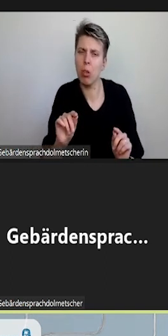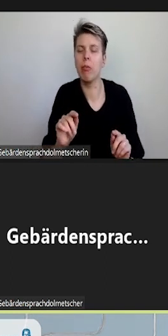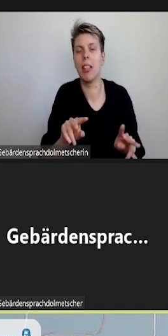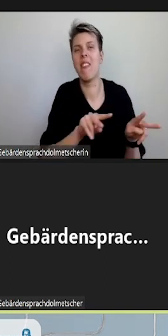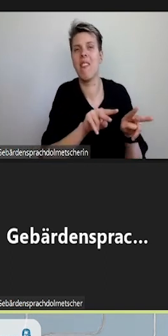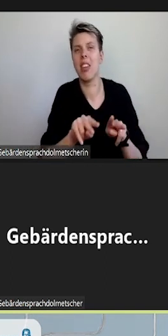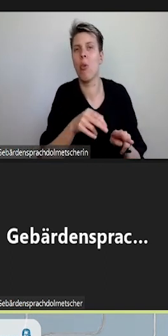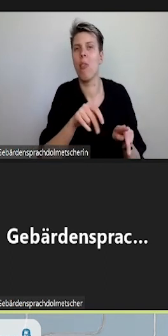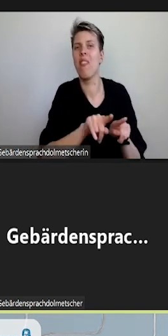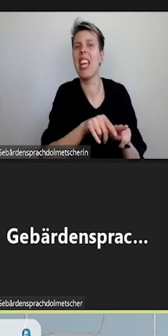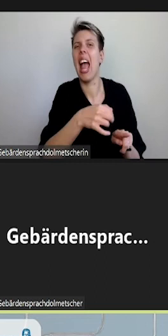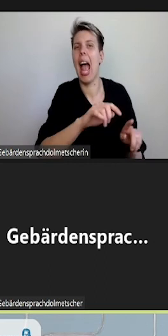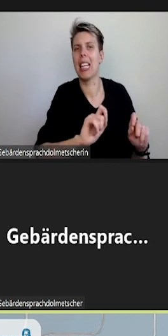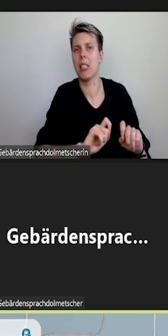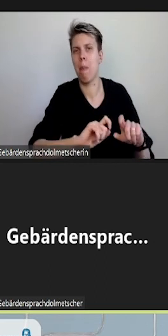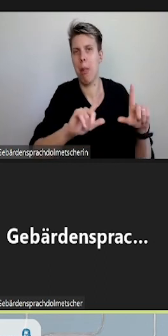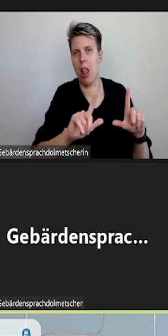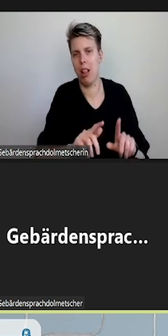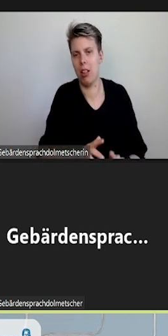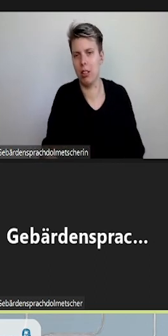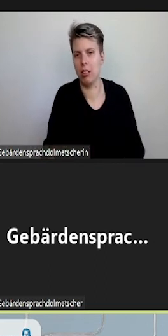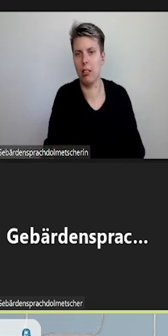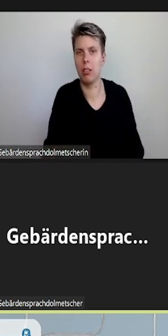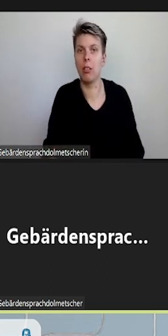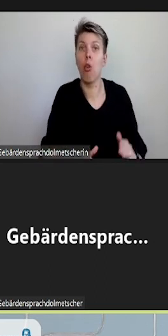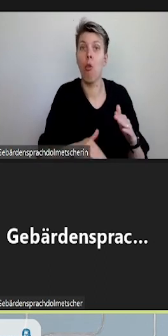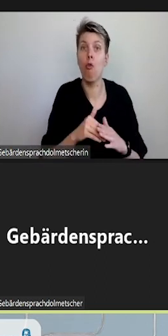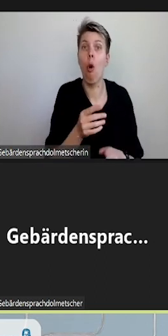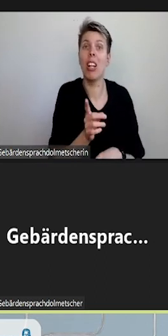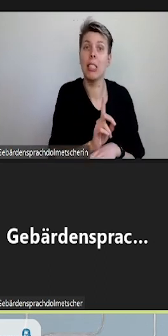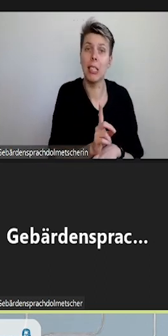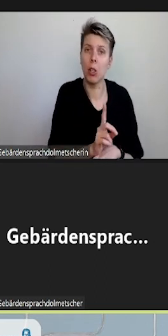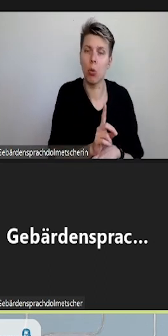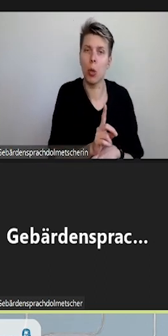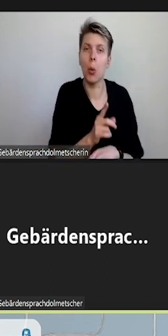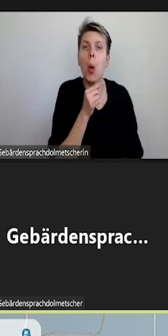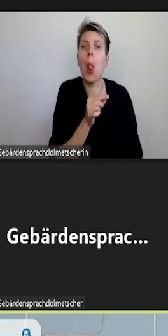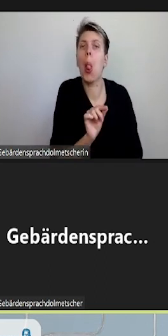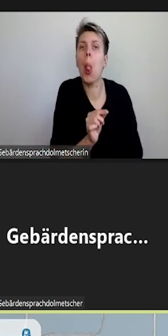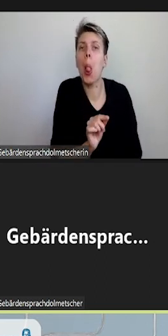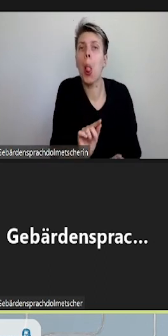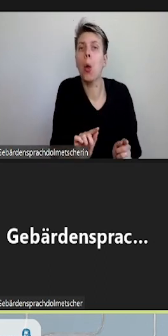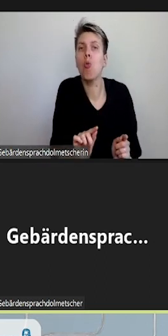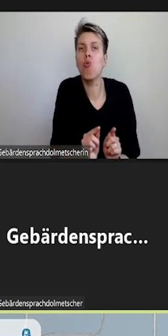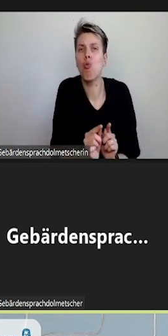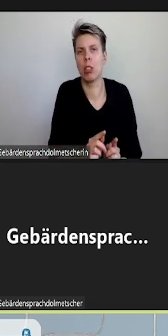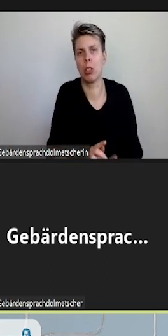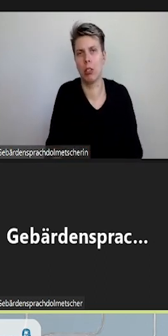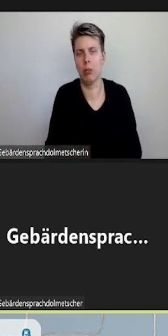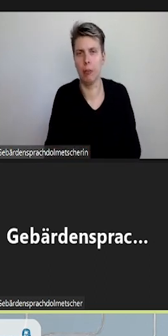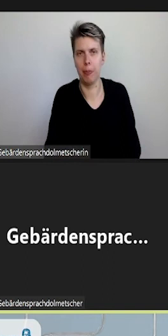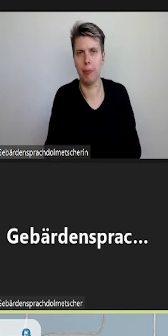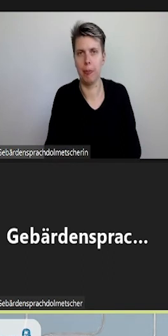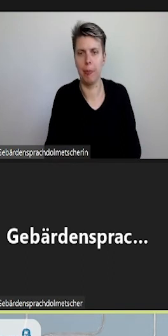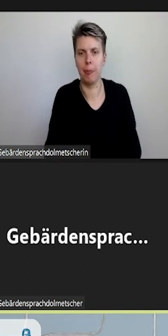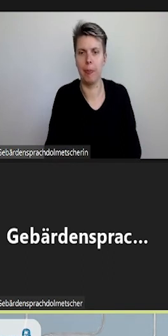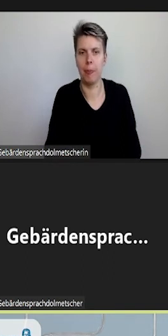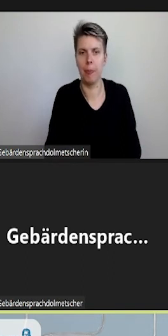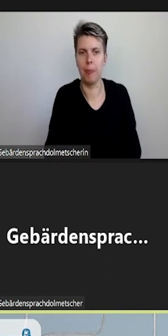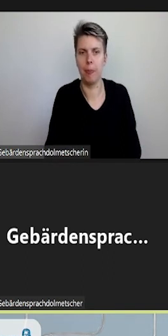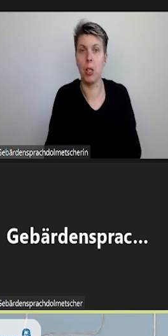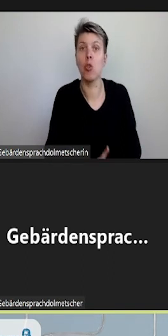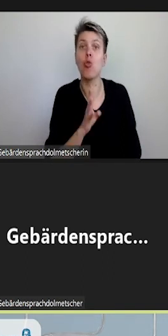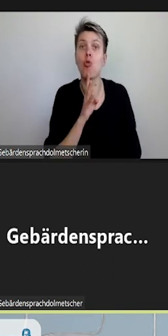vorstellen. Also keine ganze Sekunde, sondern wirklich nur einen minimalen Abstand. Verschiedene